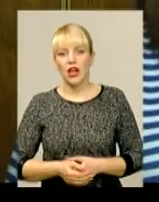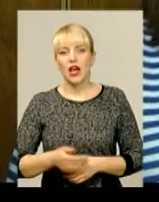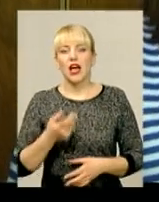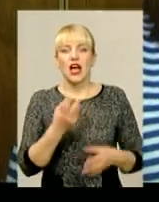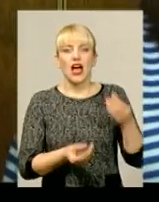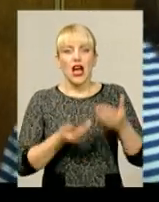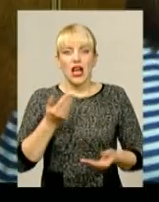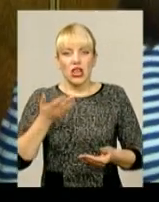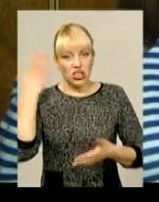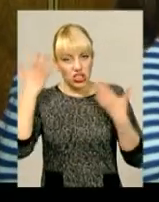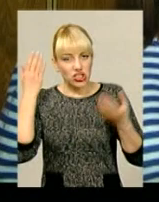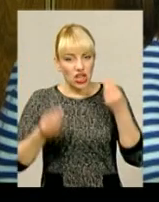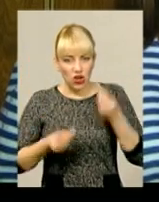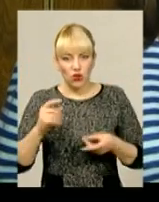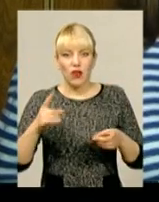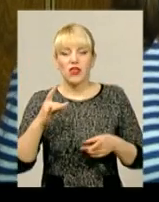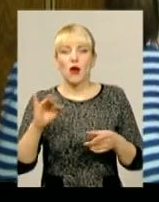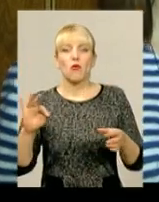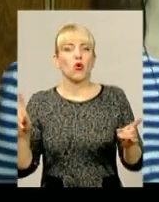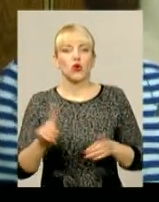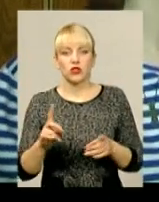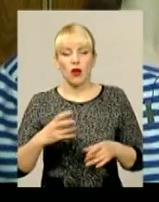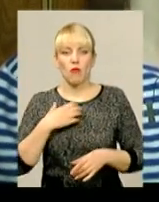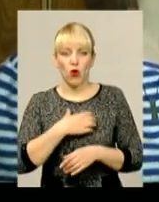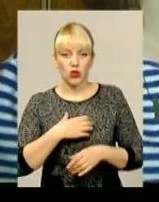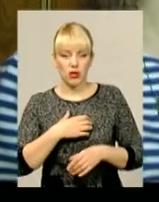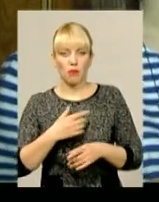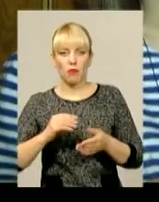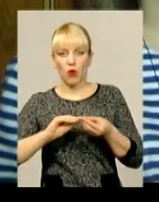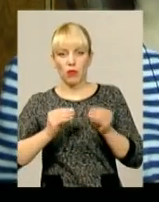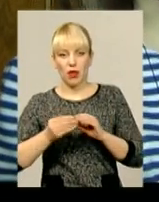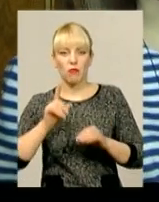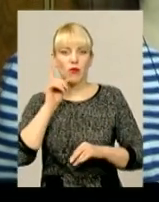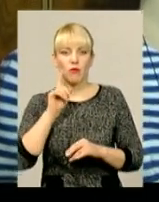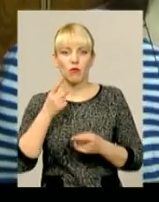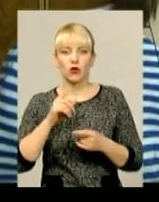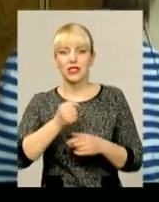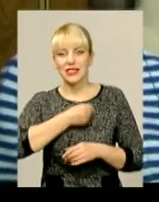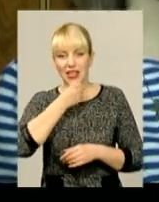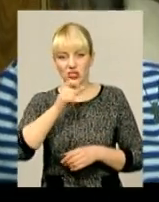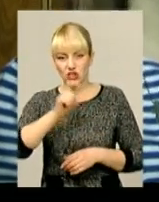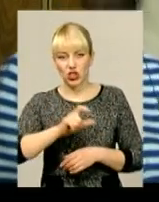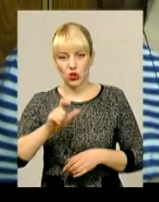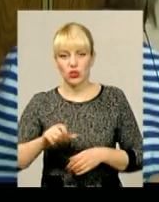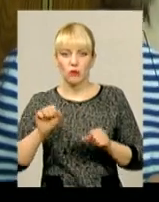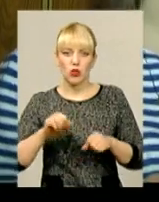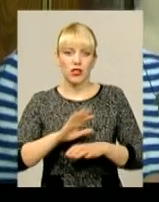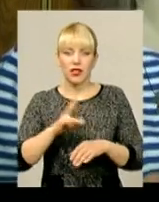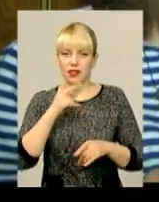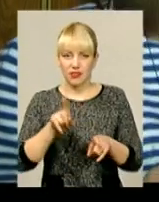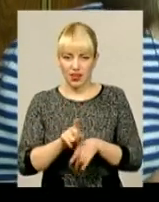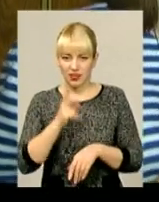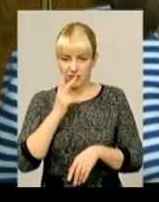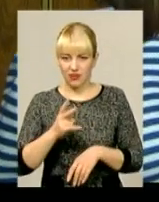Жартувати треба про що? Про актуальні проблеми молоді. Бо тому, що такі трошки старші люди, можливо, не так вже і дивляться.